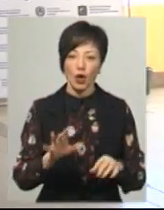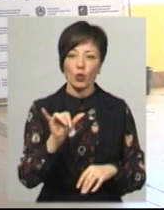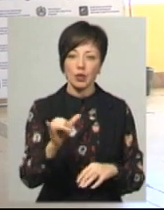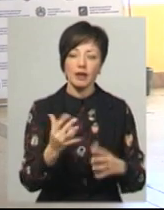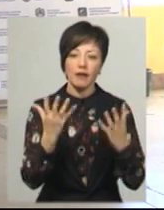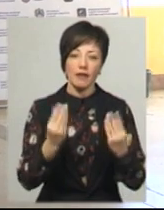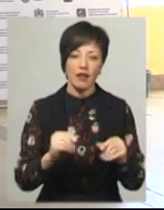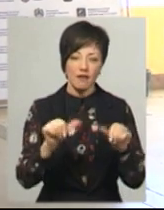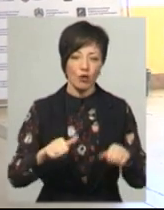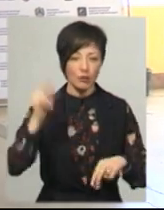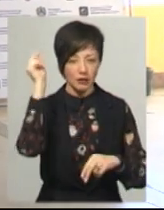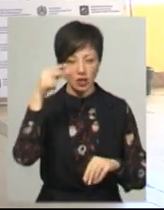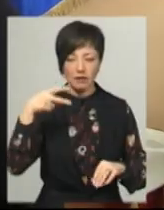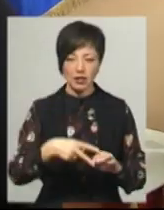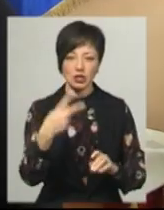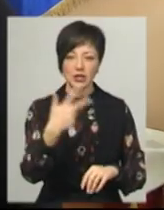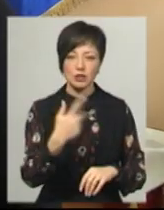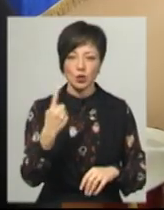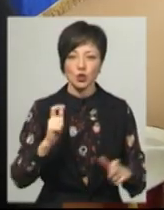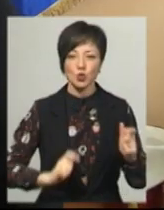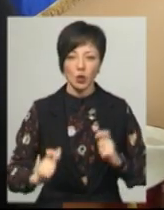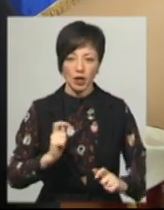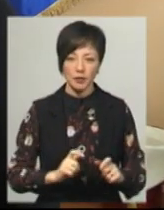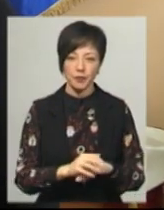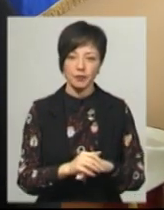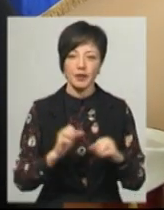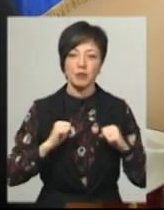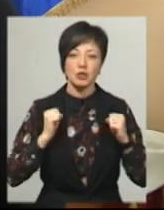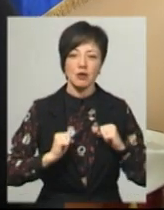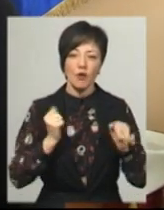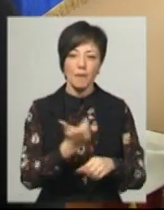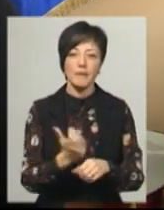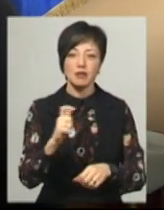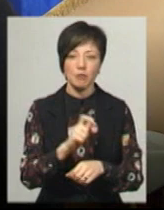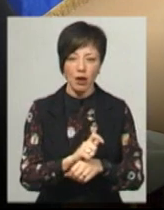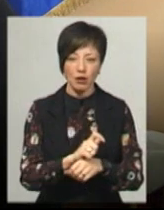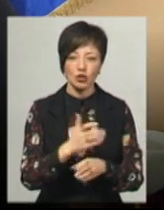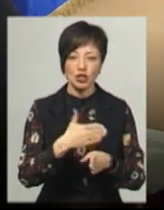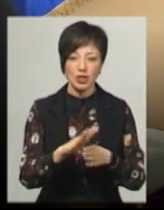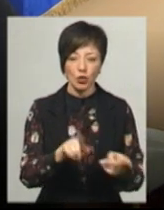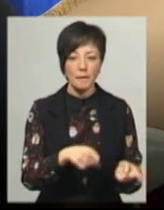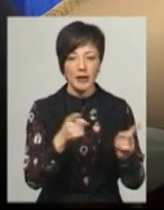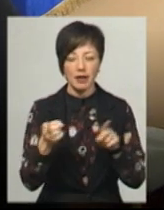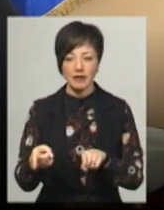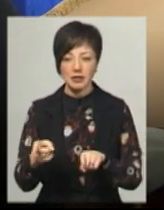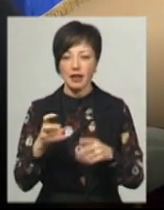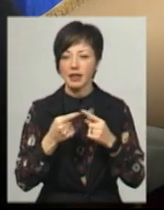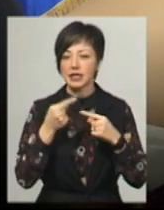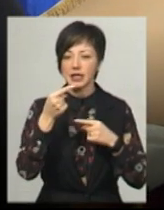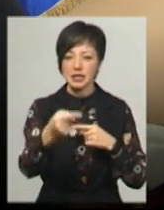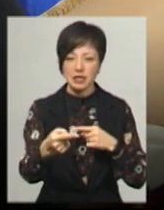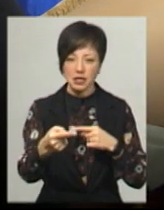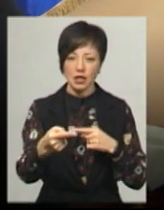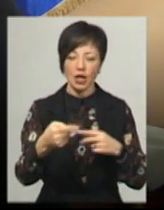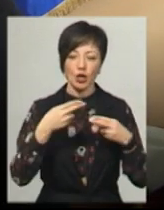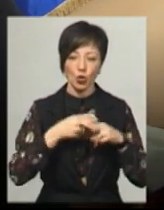на денній формі навчання – 2031 студент. Постараємося максимальну частину перевести на дистанційні